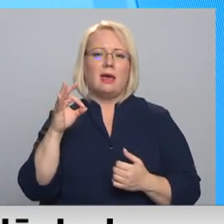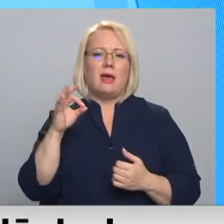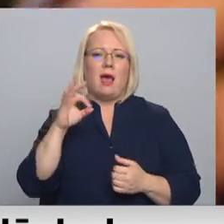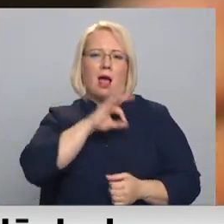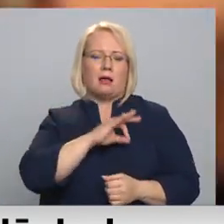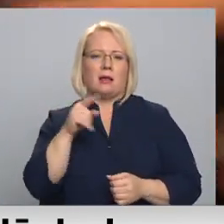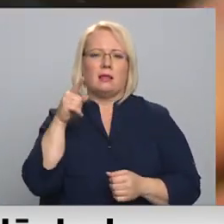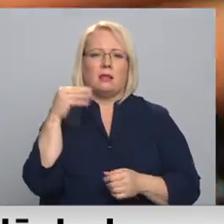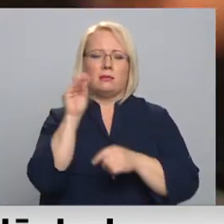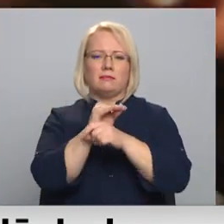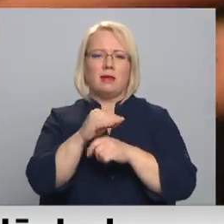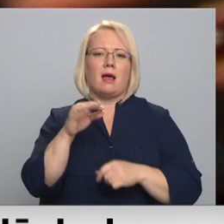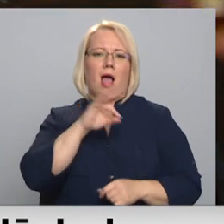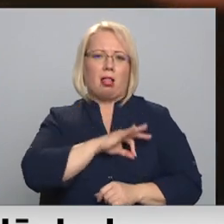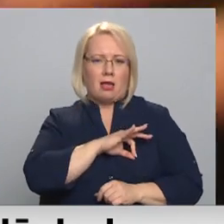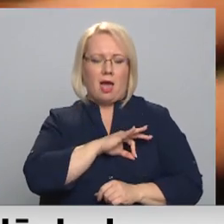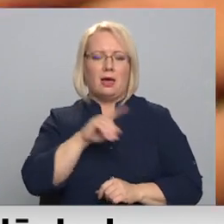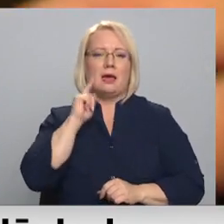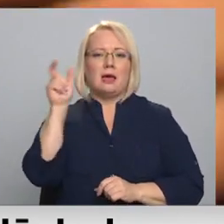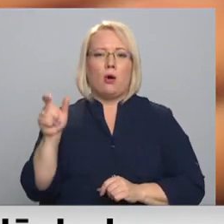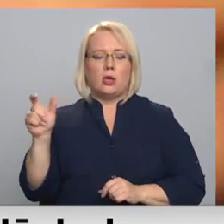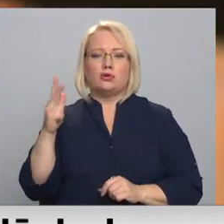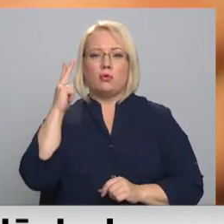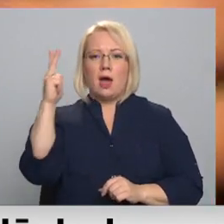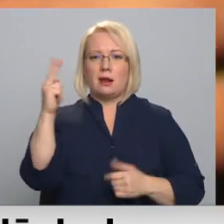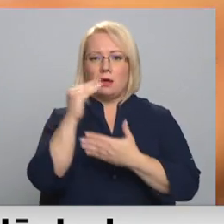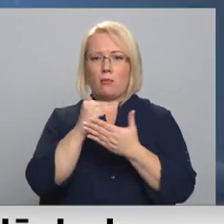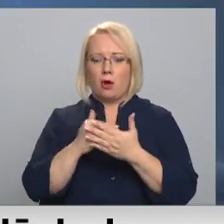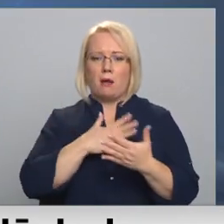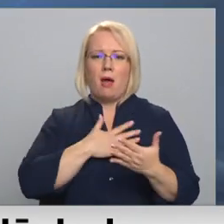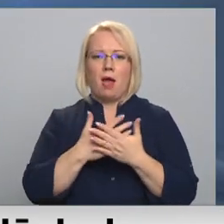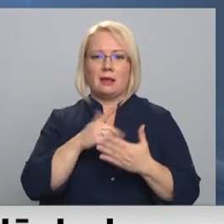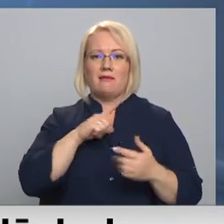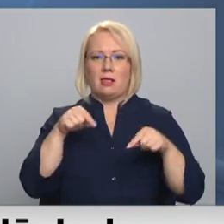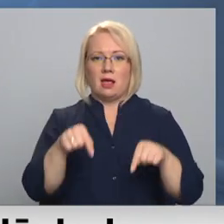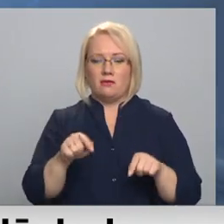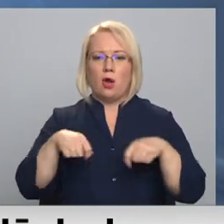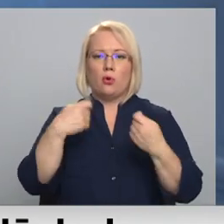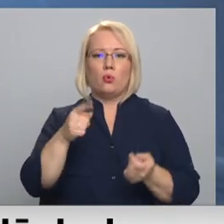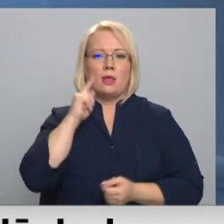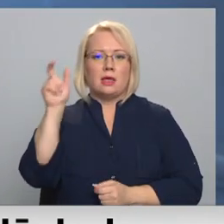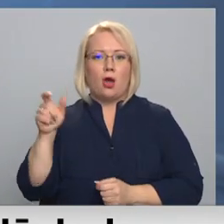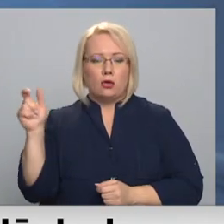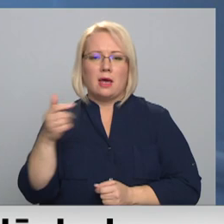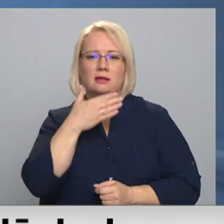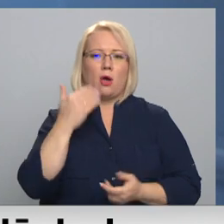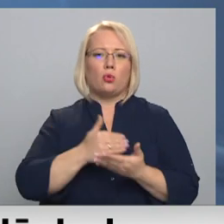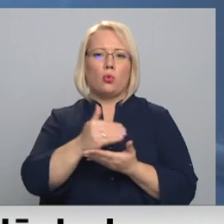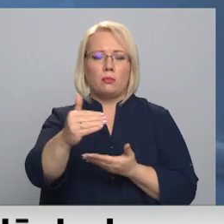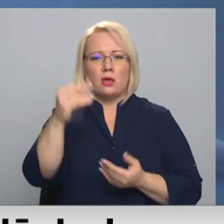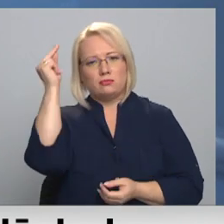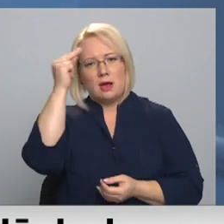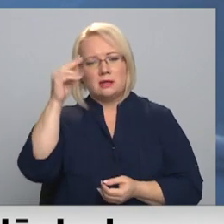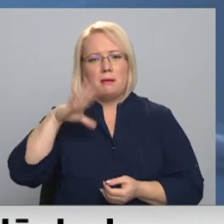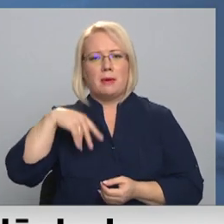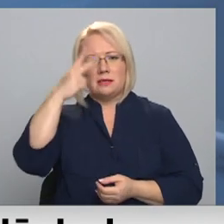izrēķinājuši ekonomisti. Programma jauniešu garantija ir aktīva arī Latvijā un tā dod iespēju jauniešiem, kas nav turpinājuši mācības pēc vidusskolas,